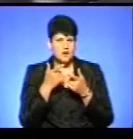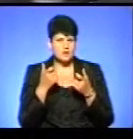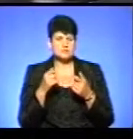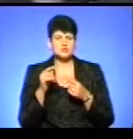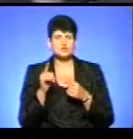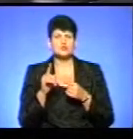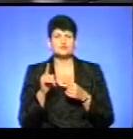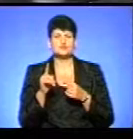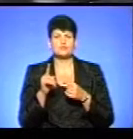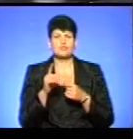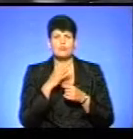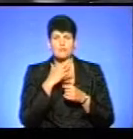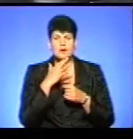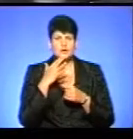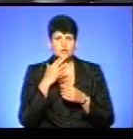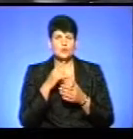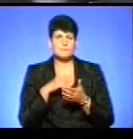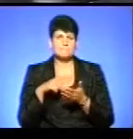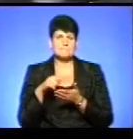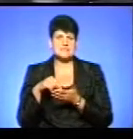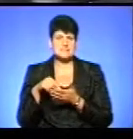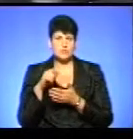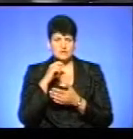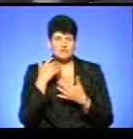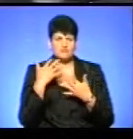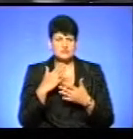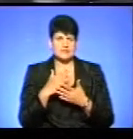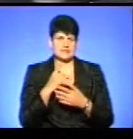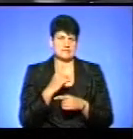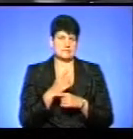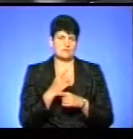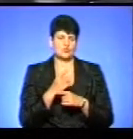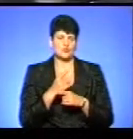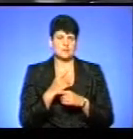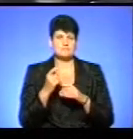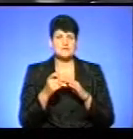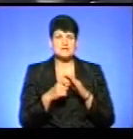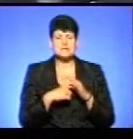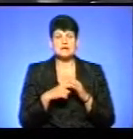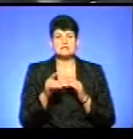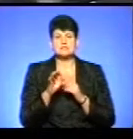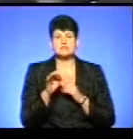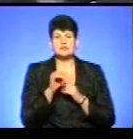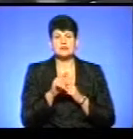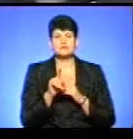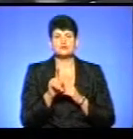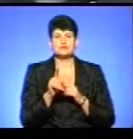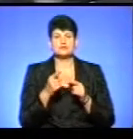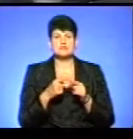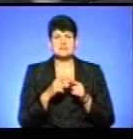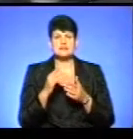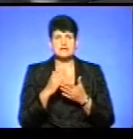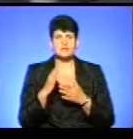багатьох, в принципі, містах України вже діє заборона. Дізналася про те, як це відбувається у всьому